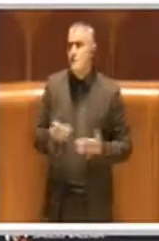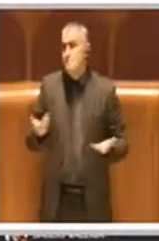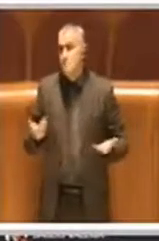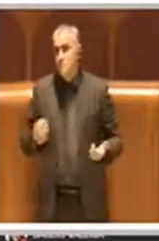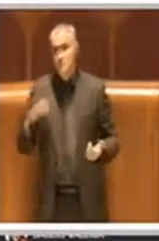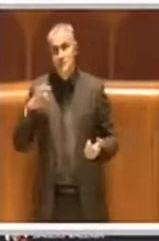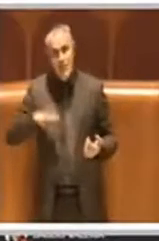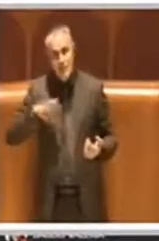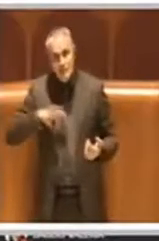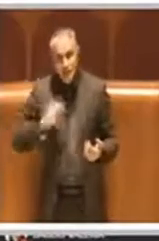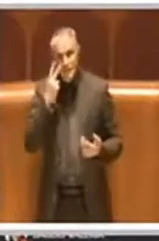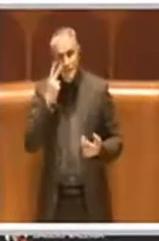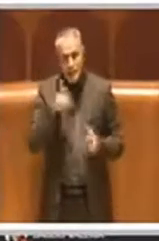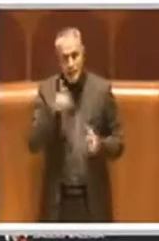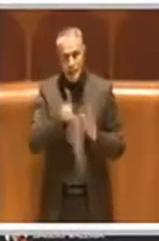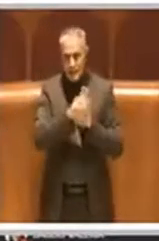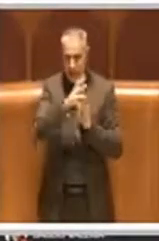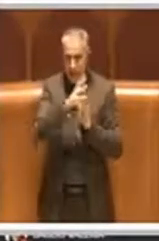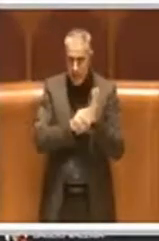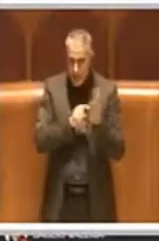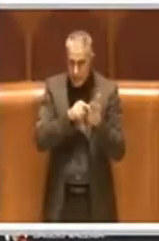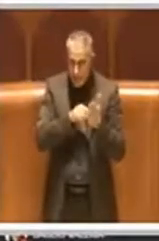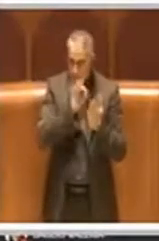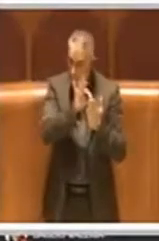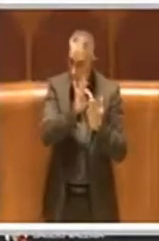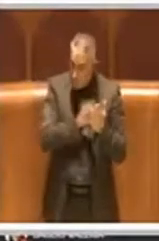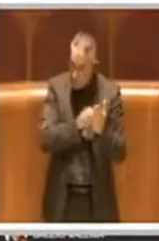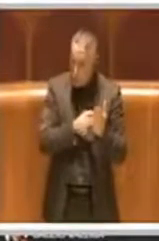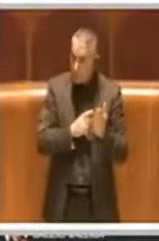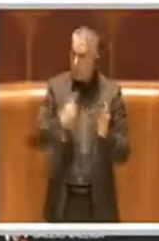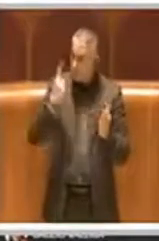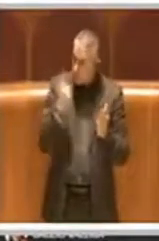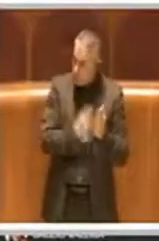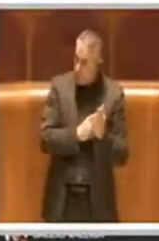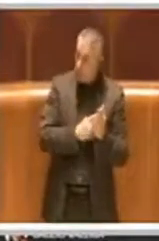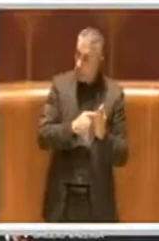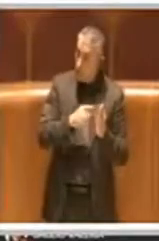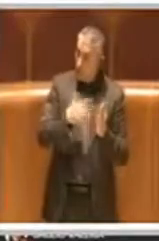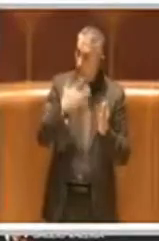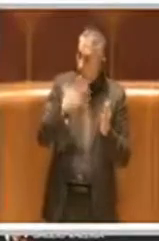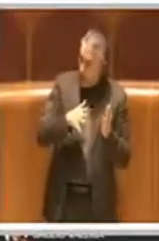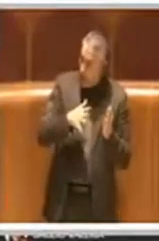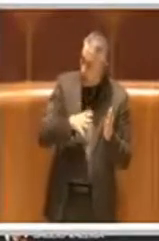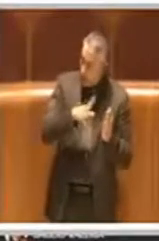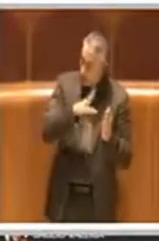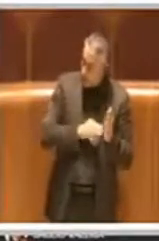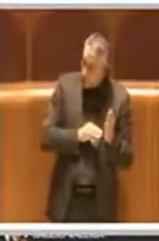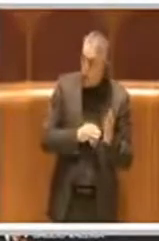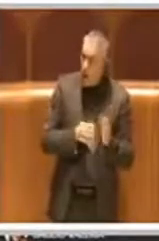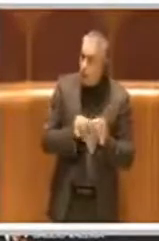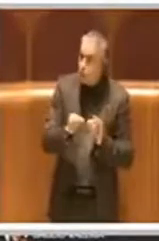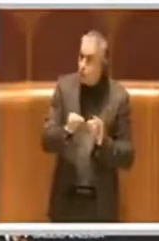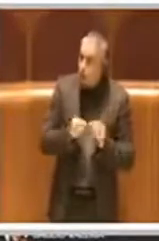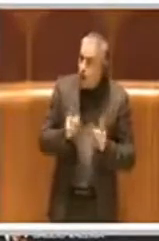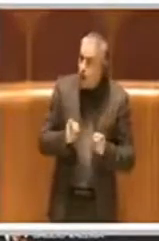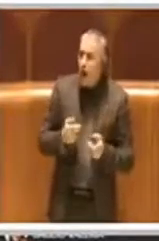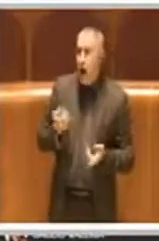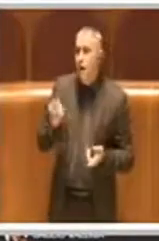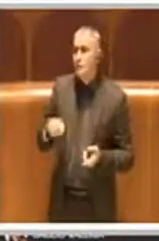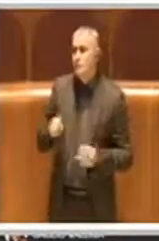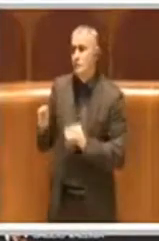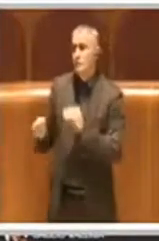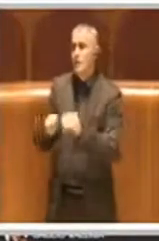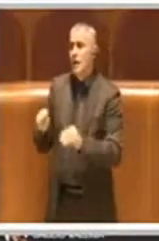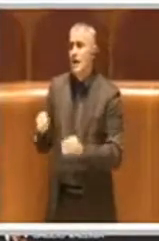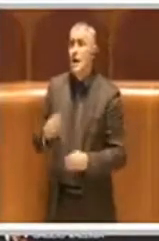scoprire quanto di questa delibera è stata attuato. Ecco, io volevo dire questo, chiaramente sui debiti